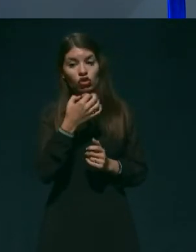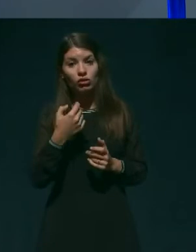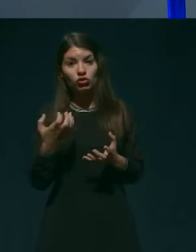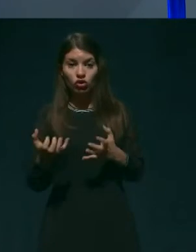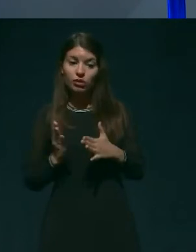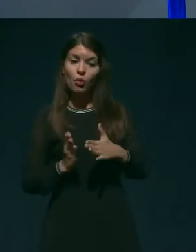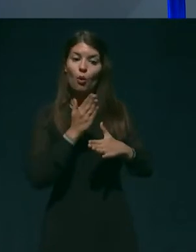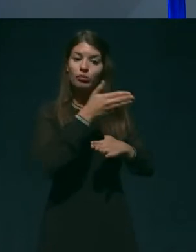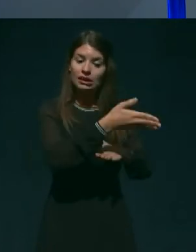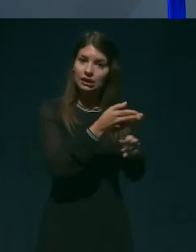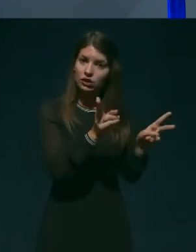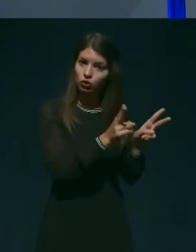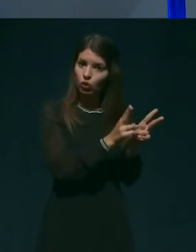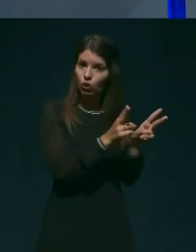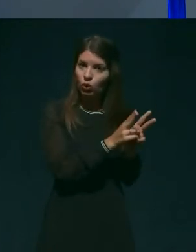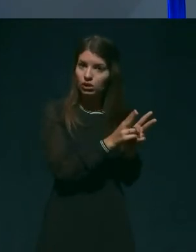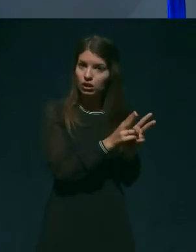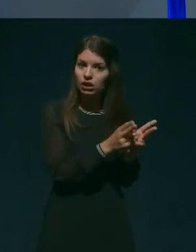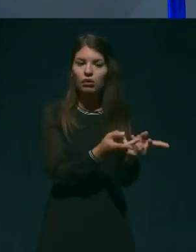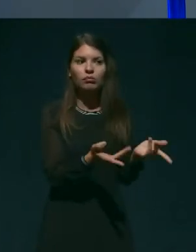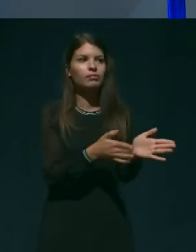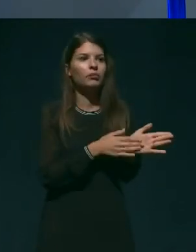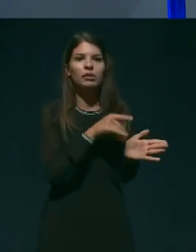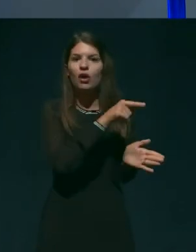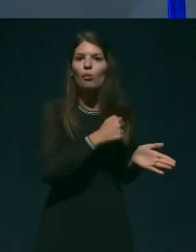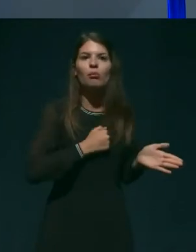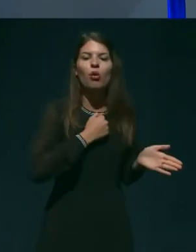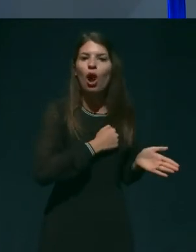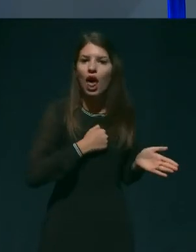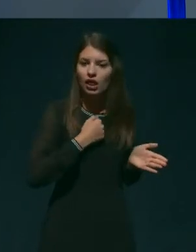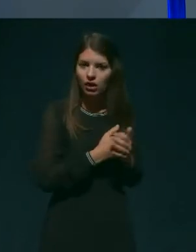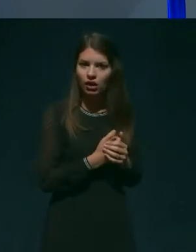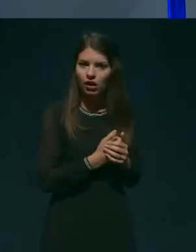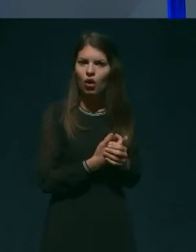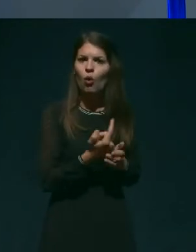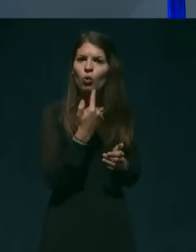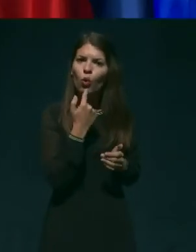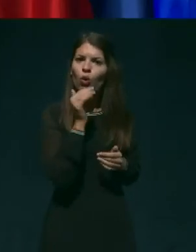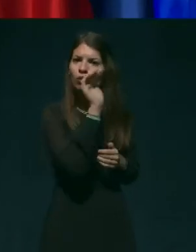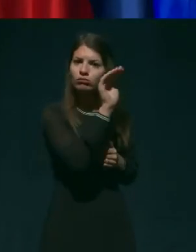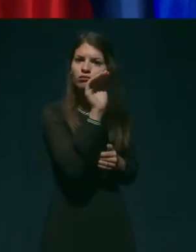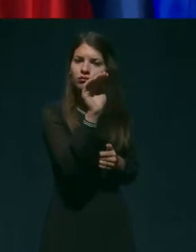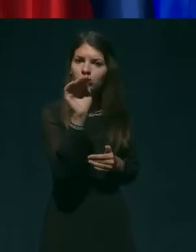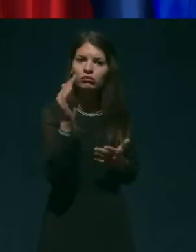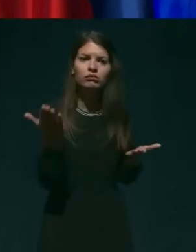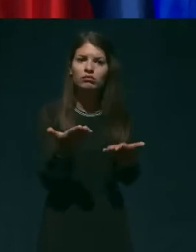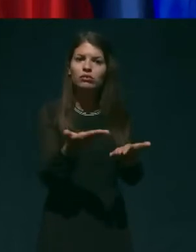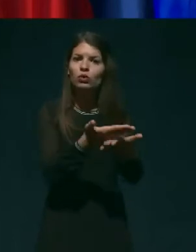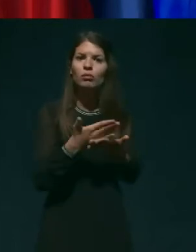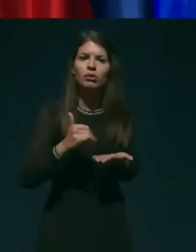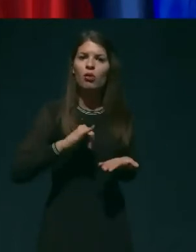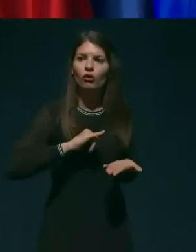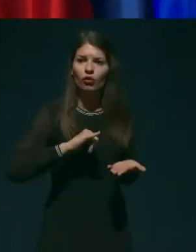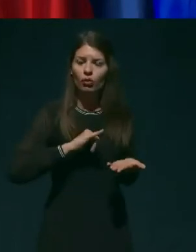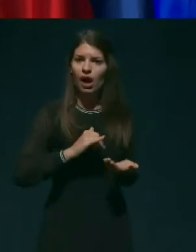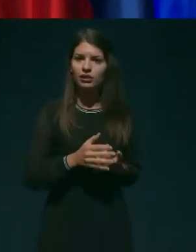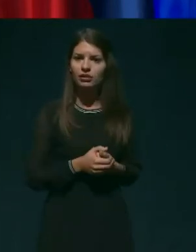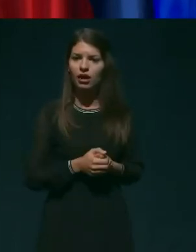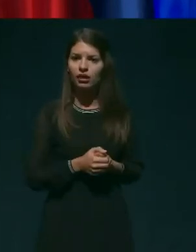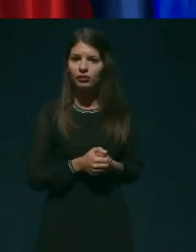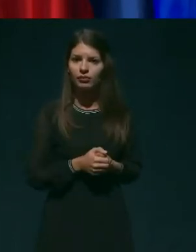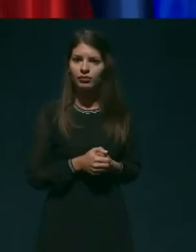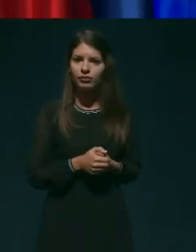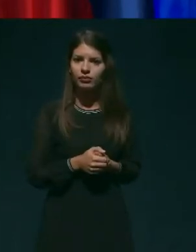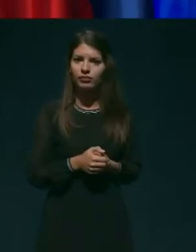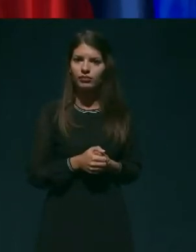sorodnikov, ne vem, morda bovnega, kako torej kam naj se obrnejo, da bodo izvedeli, kar se da več